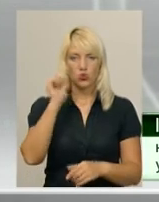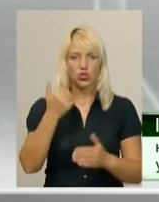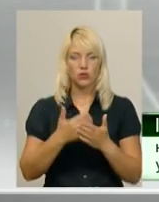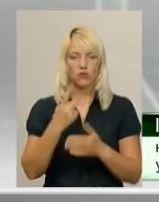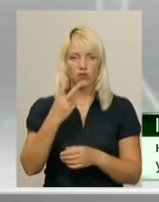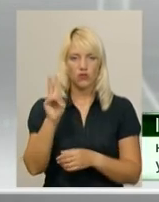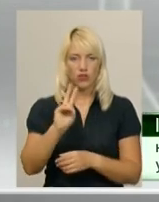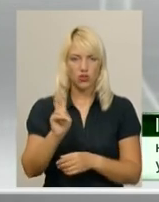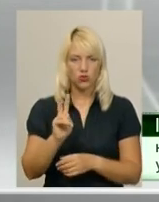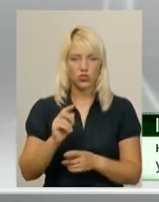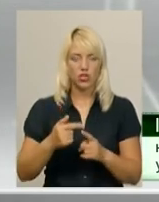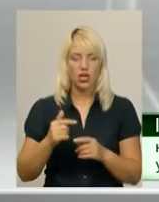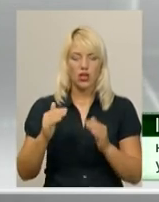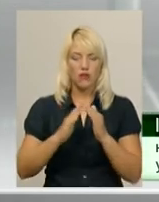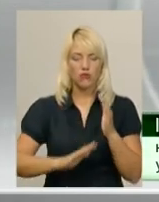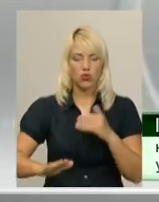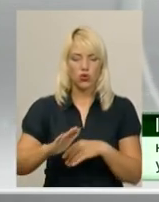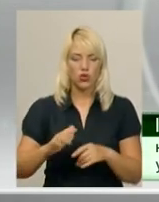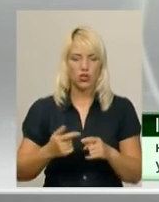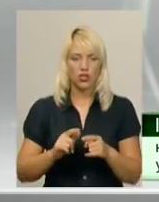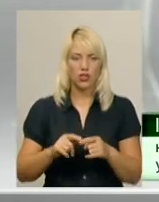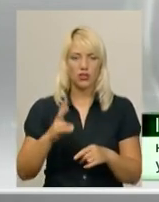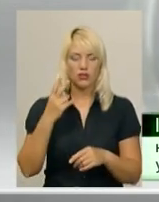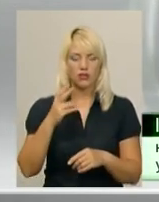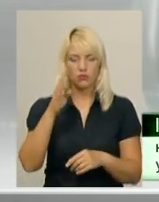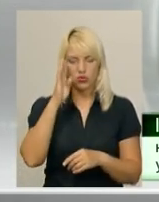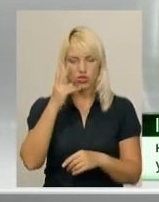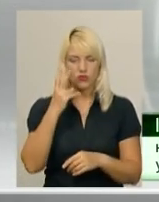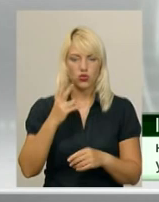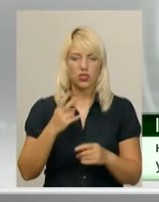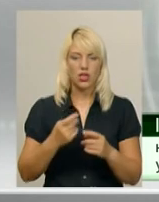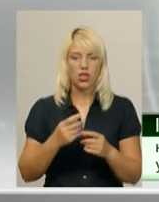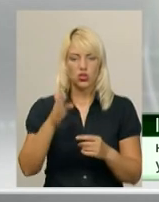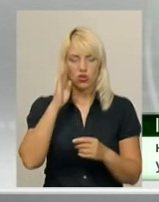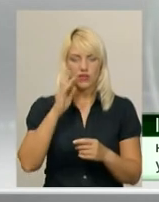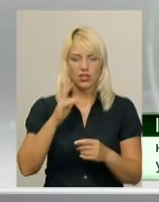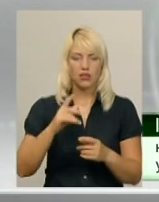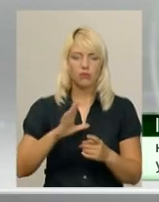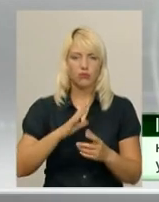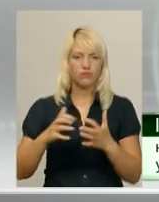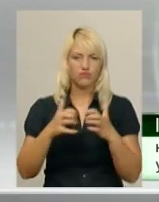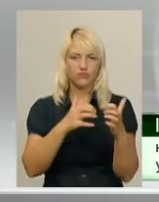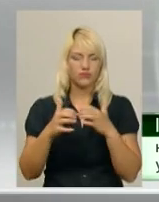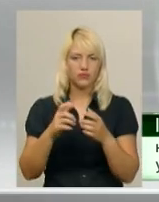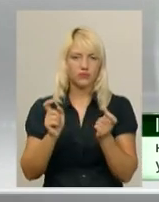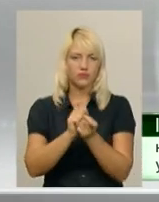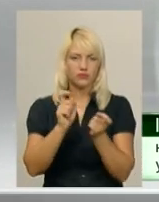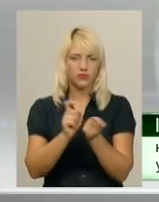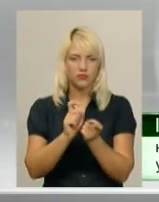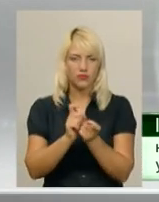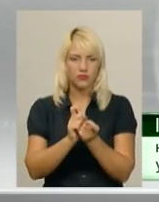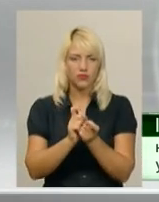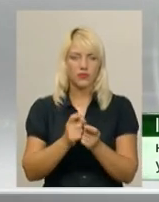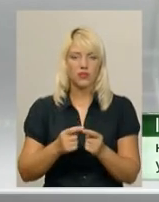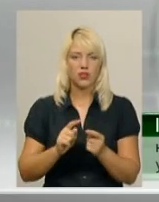години, в одному з дворів стався функцій між двома чоловіками на ґрунті непризнув списунків, в результаті якого 38-річних